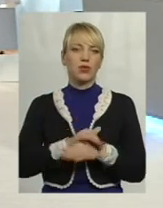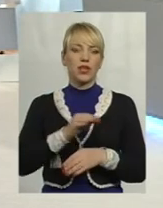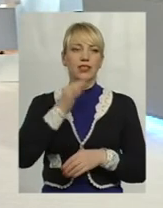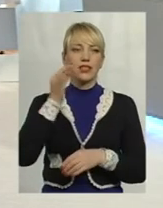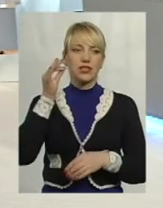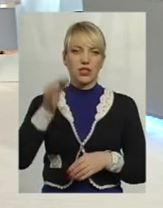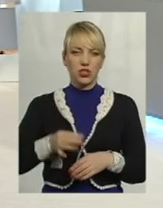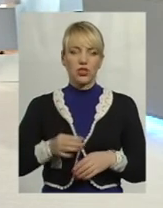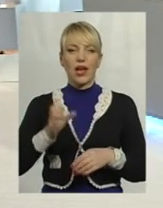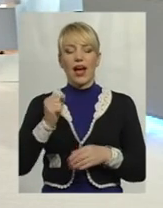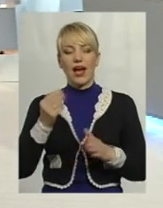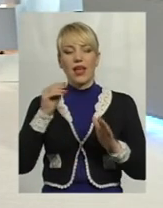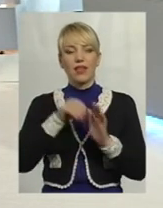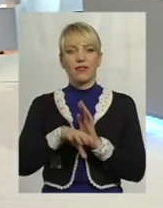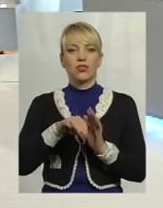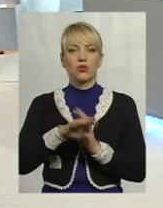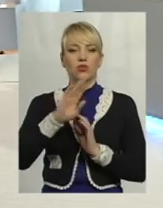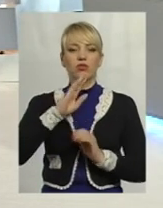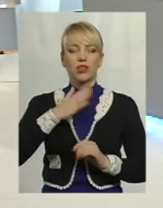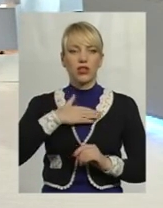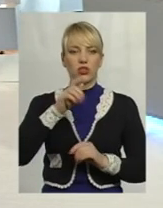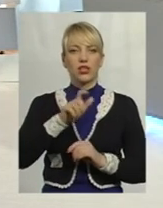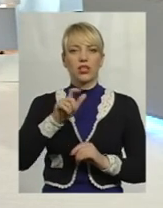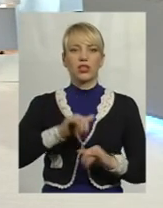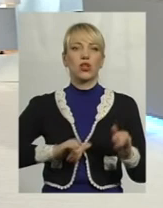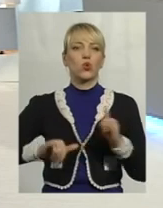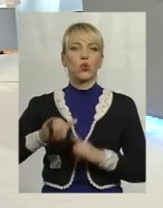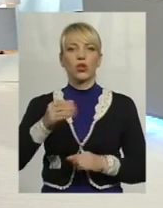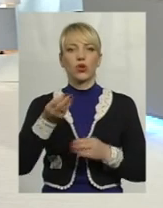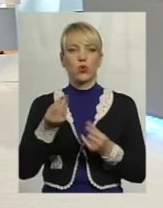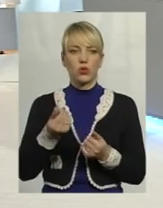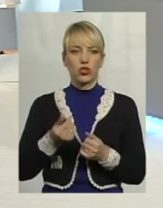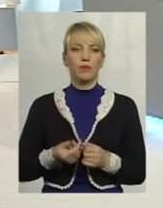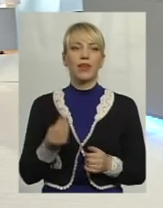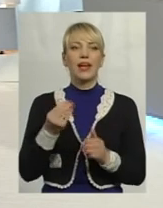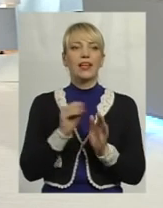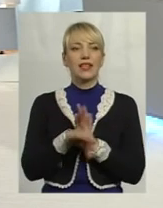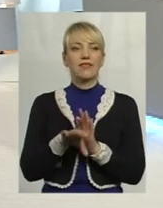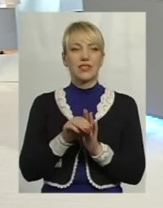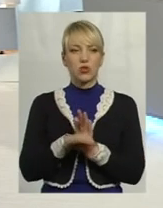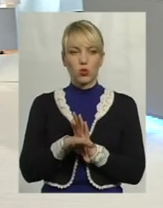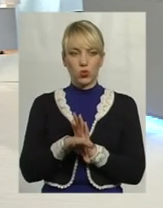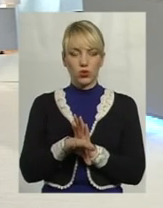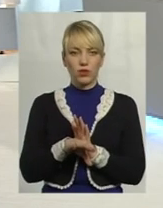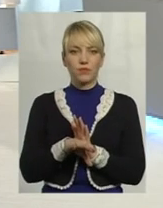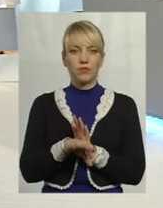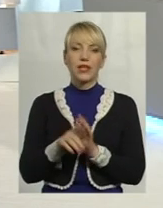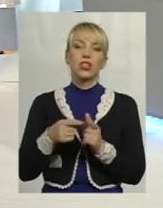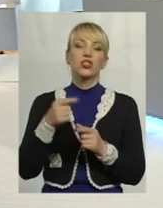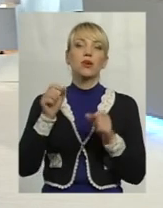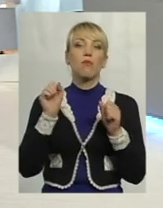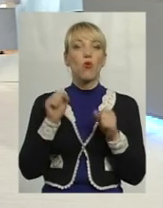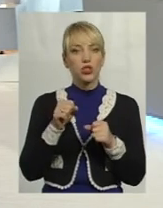інвестують наші країни? Куди гроші? Інвестують? Ну, можна так сказати. можна,